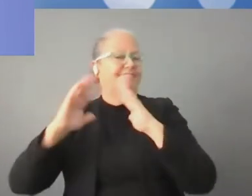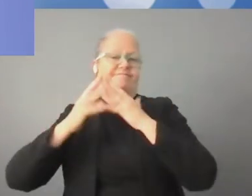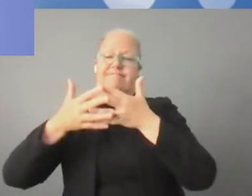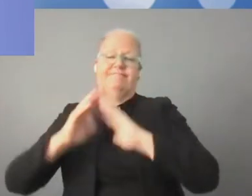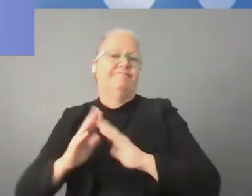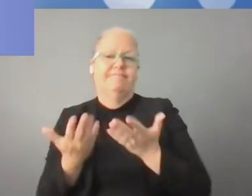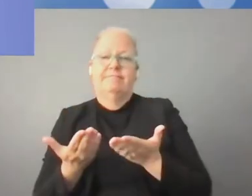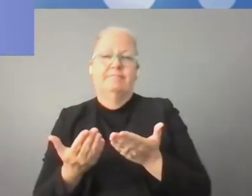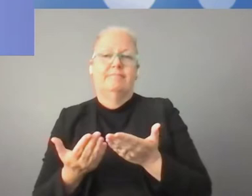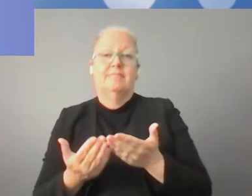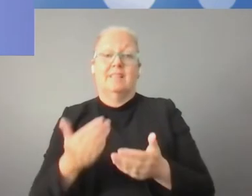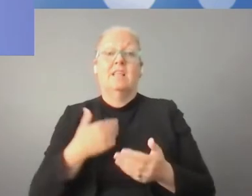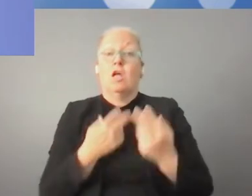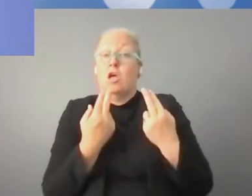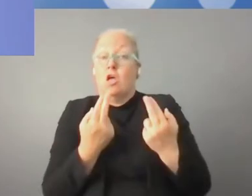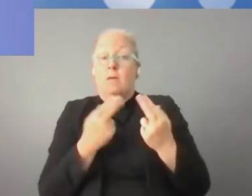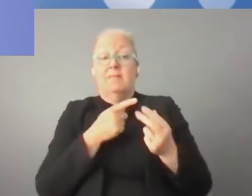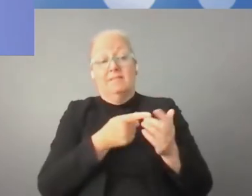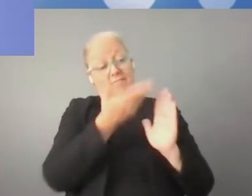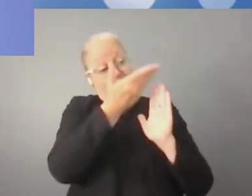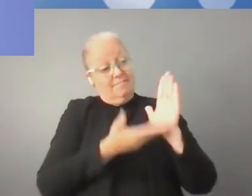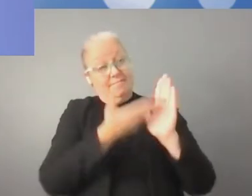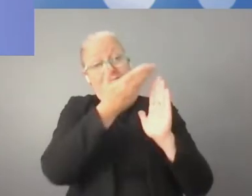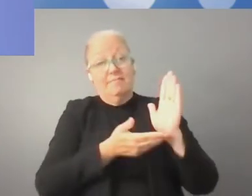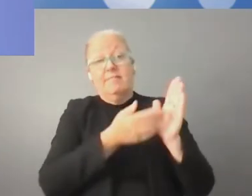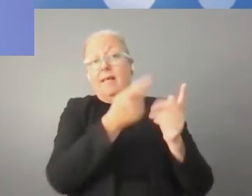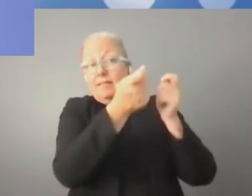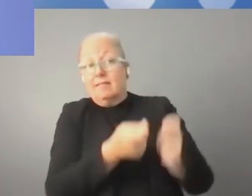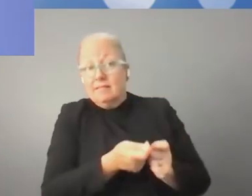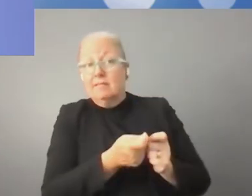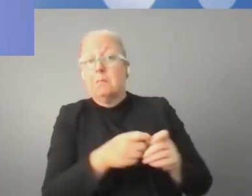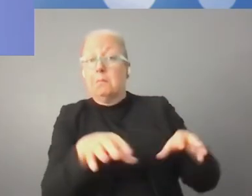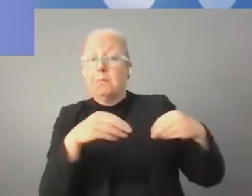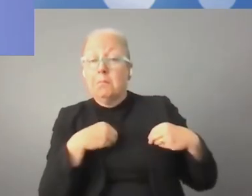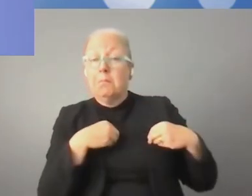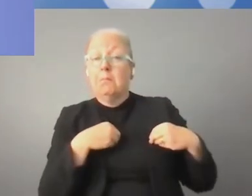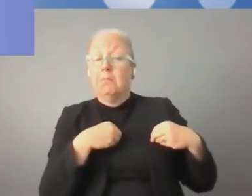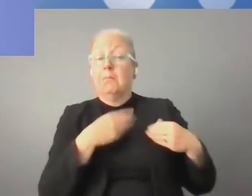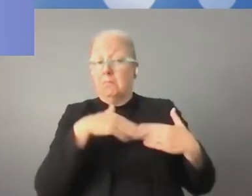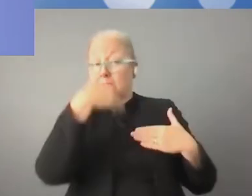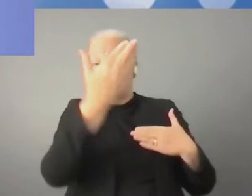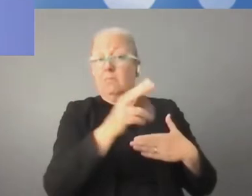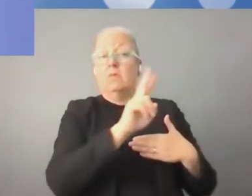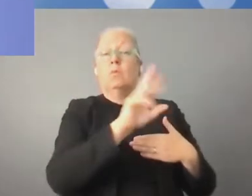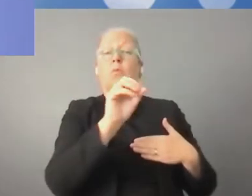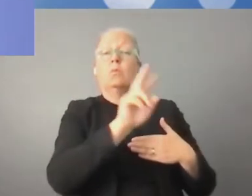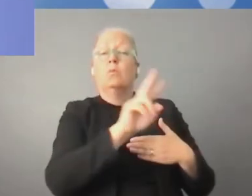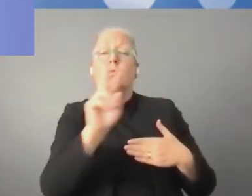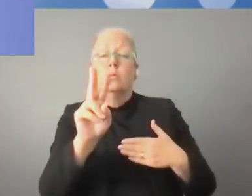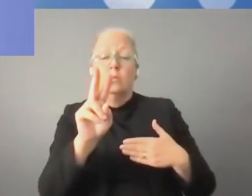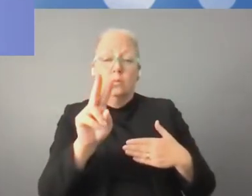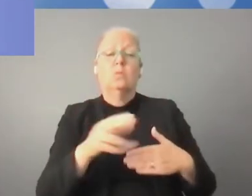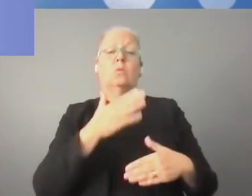zakłócona i aby dać równe szanse średnim przedsiębiorstwom, tak aby nie przegrały one w starciu z